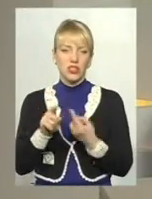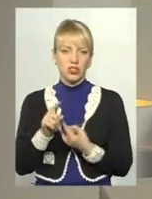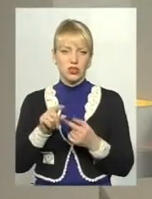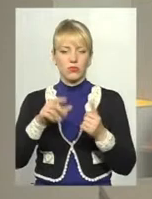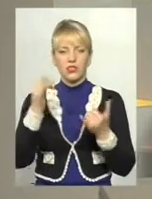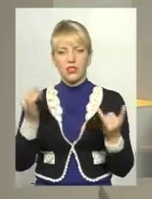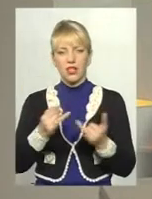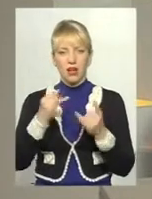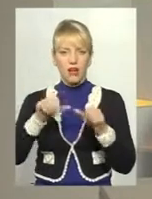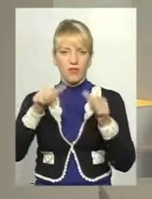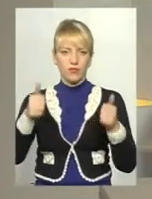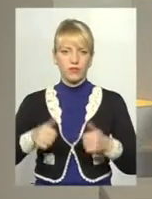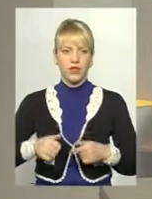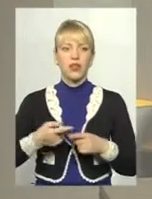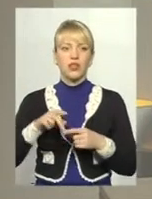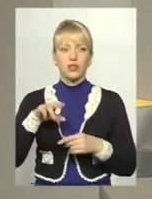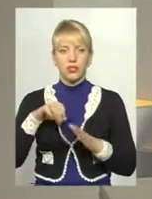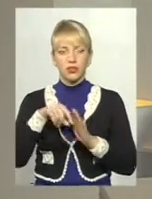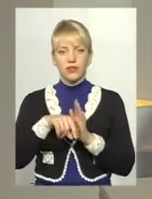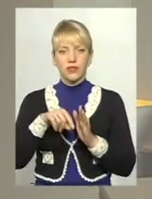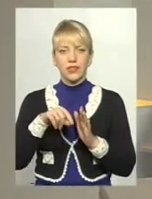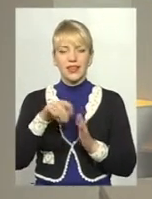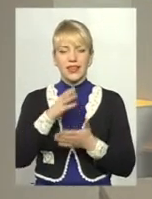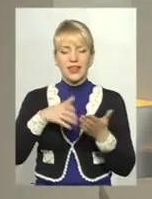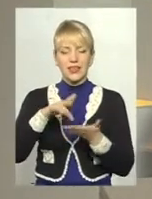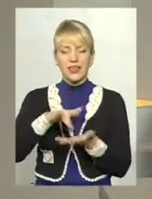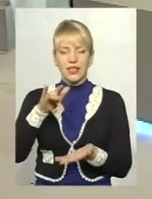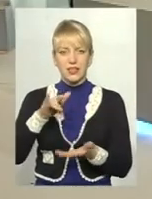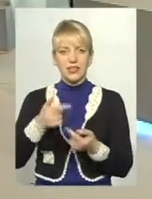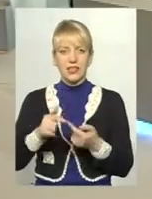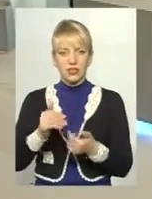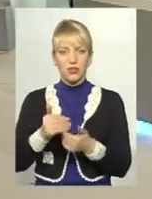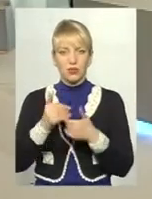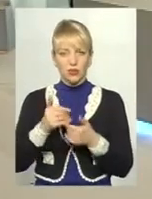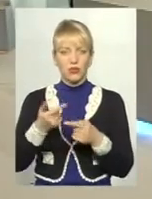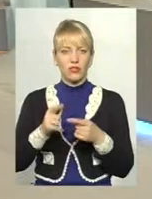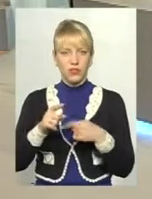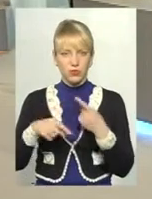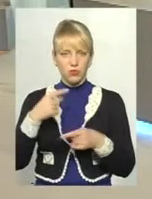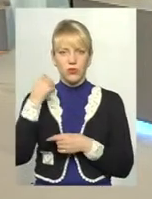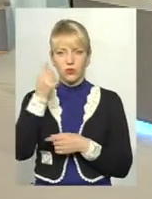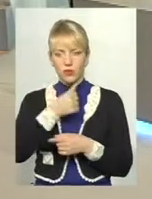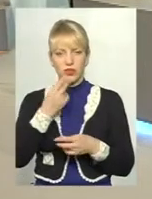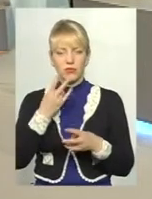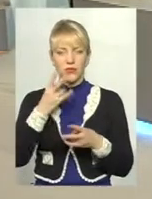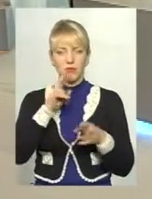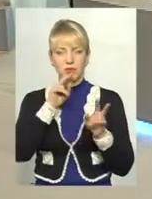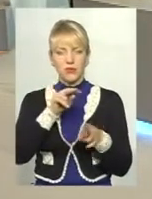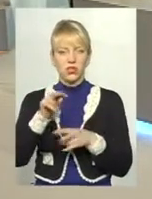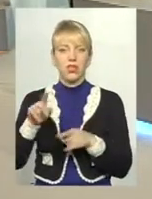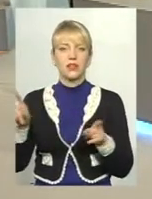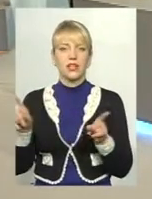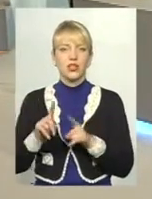в цікавому такому амплуа. Тобто в світлій децентралізації ми маємо спостерігати те, що